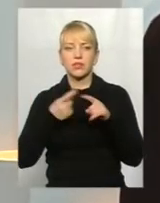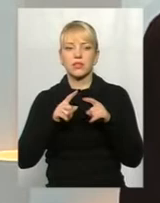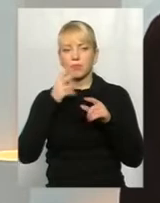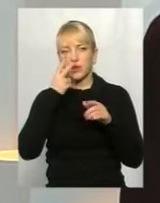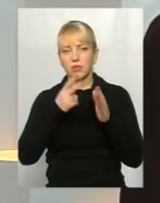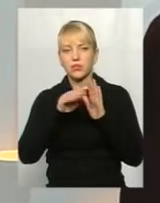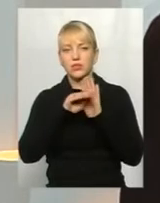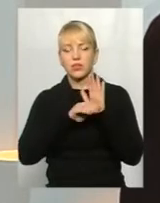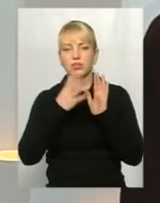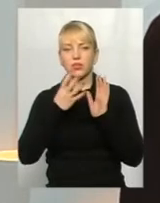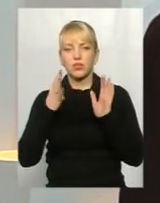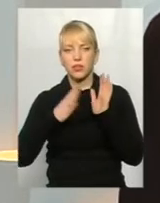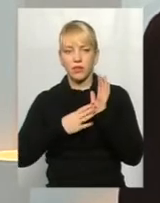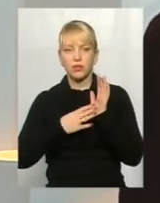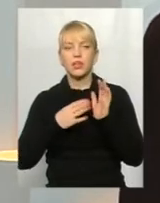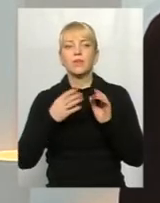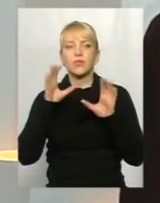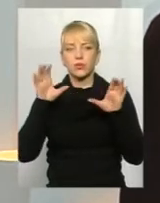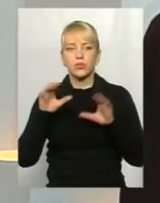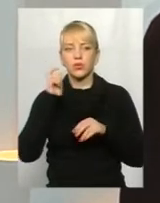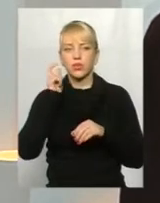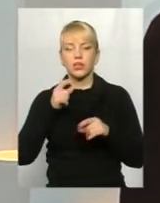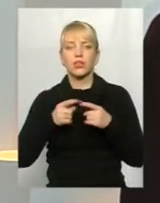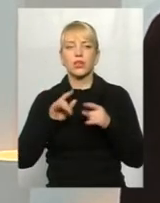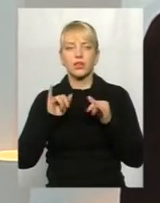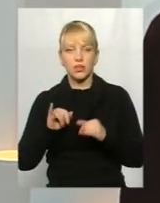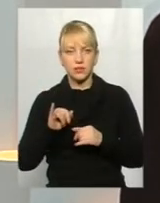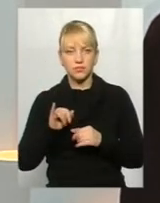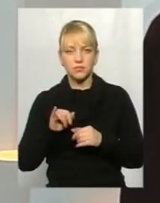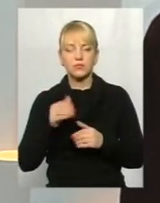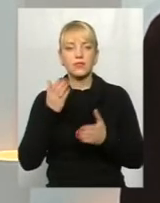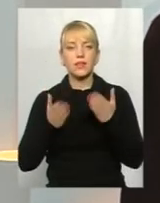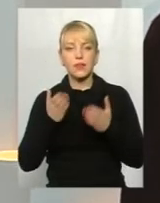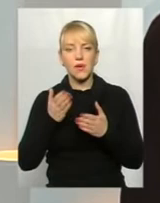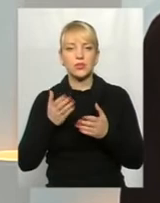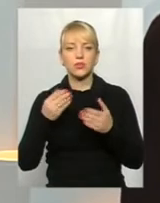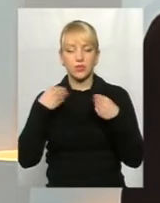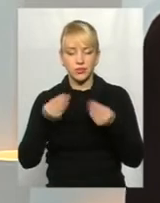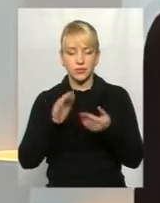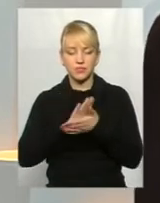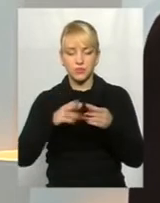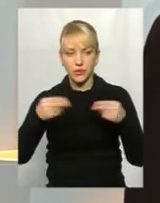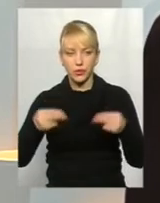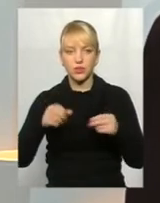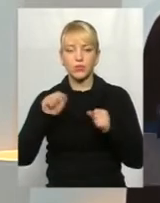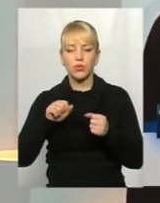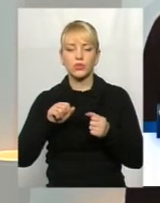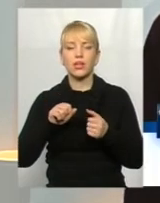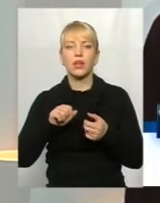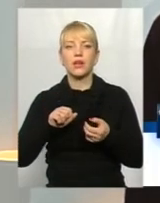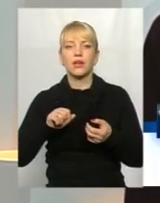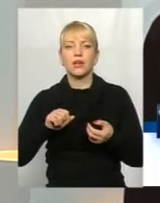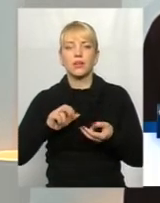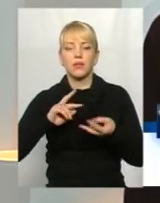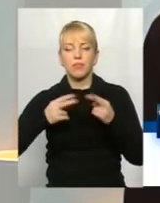Конституції України. І, в принципі, але коли будуть угоди, їх можна буде перезаключати не частіше,